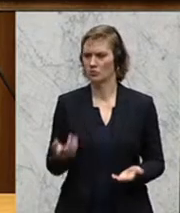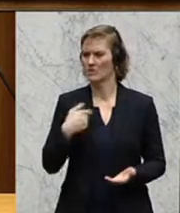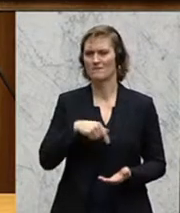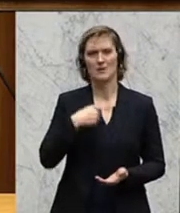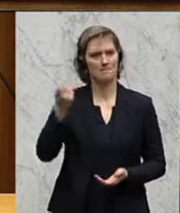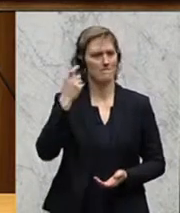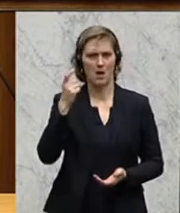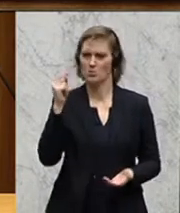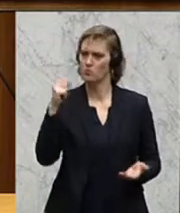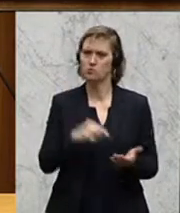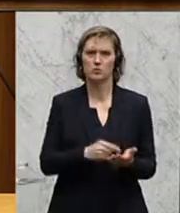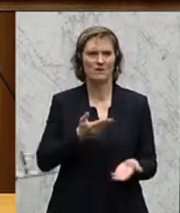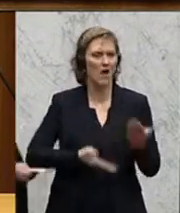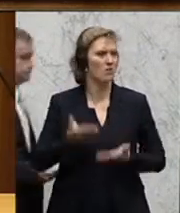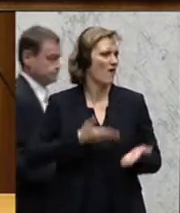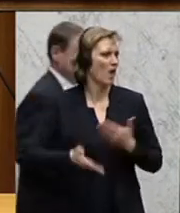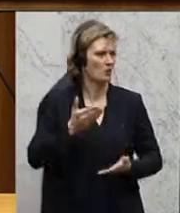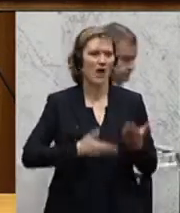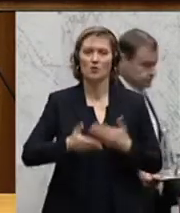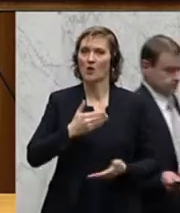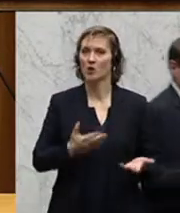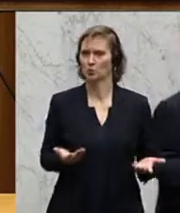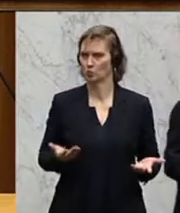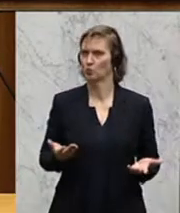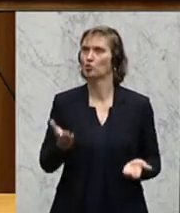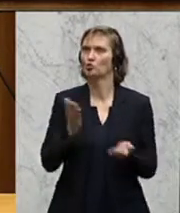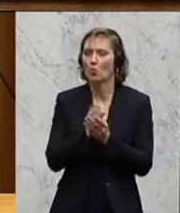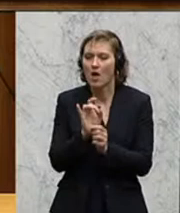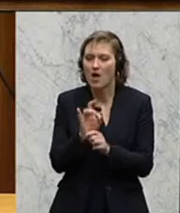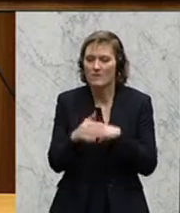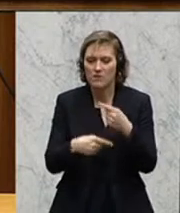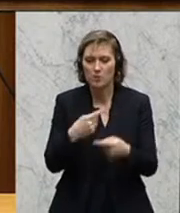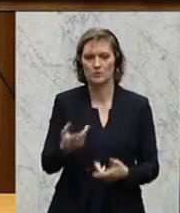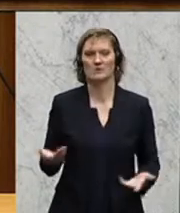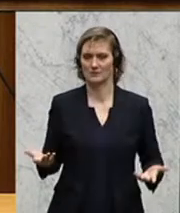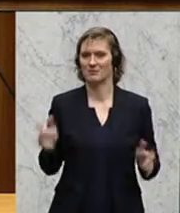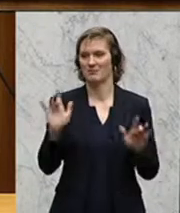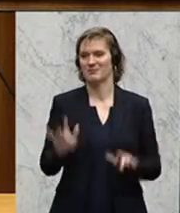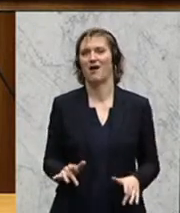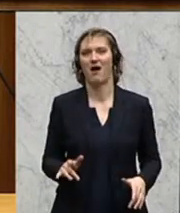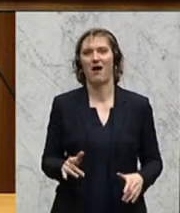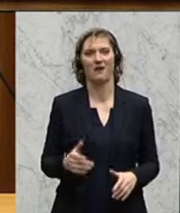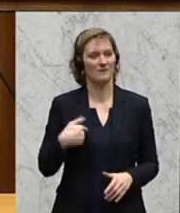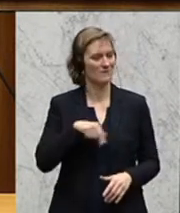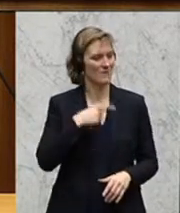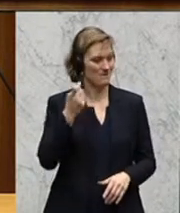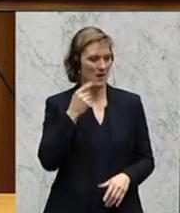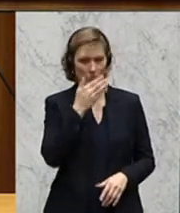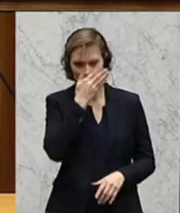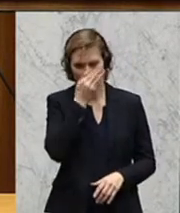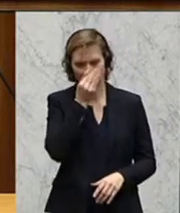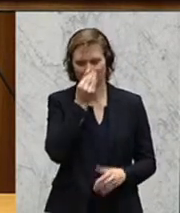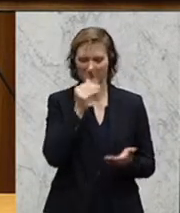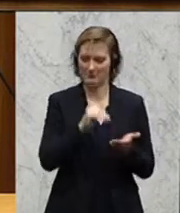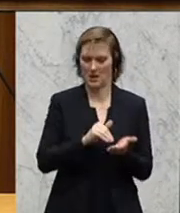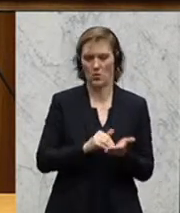Standpunkt und auch da haben wir verhandelt und das hat aber sehr wohl Einfluss gefunden. Einfluss gefunden und das ist auch hier zu gutieren an dieser Stelle auch von